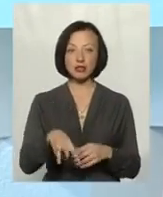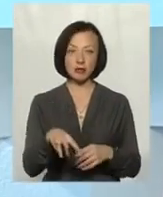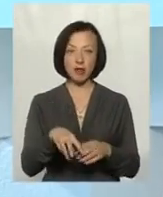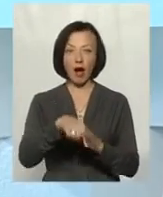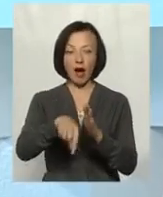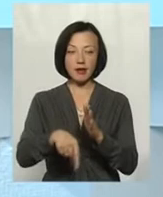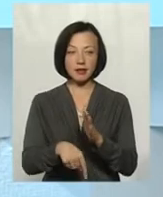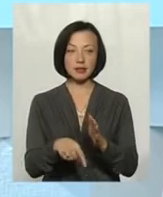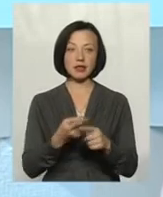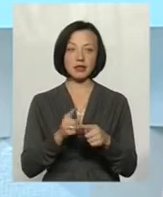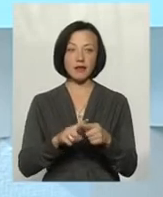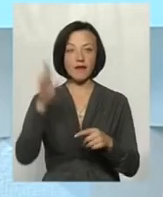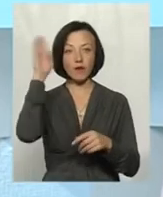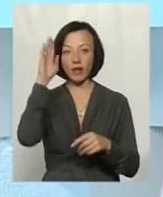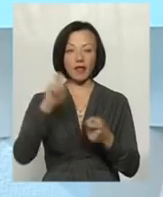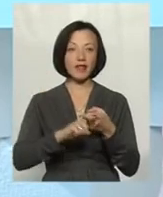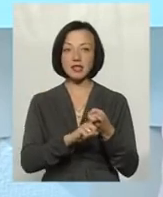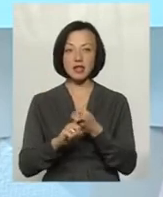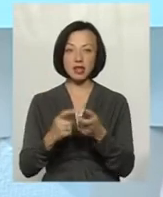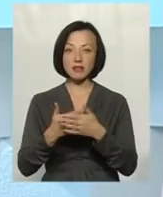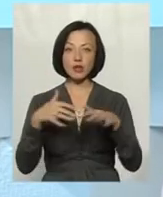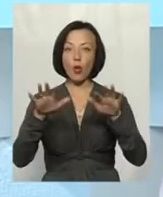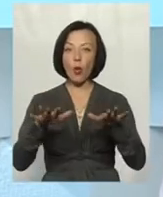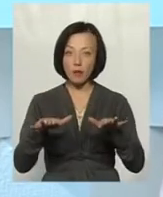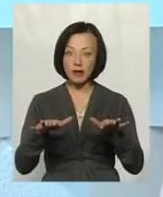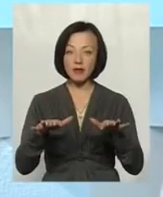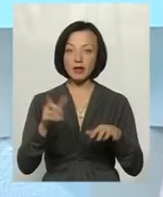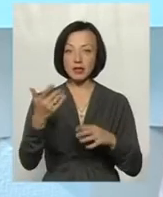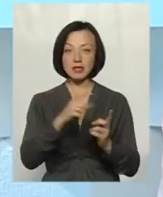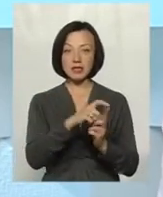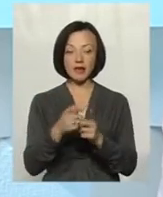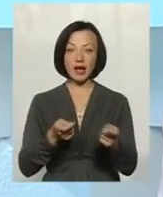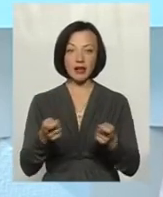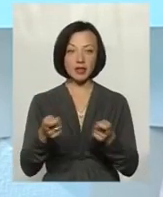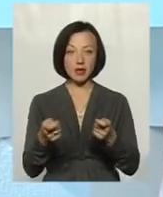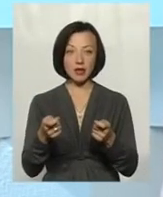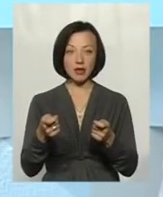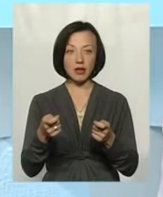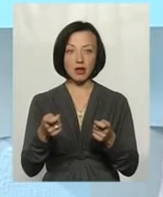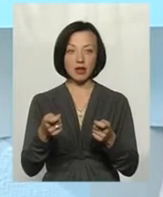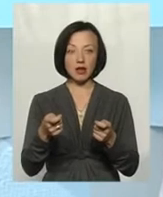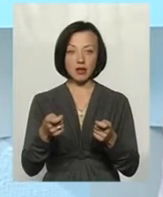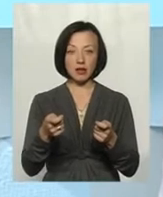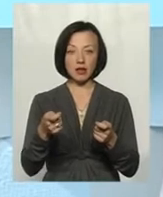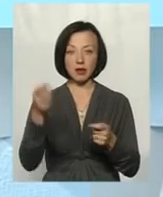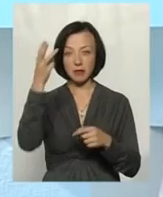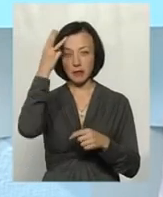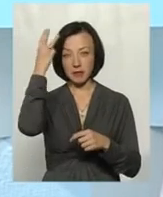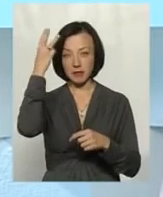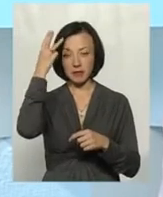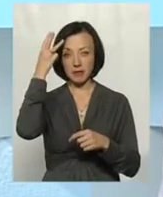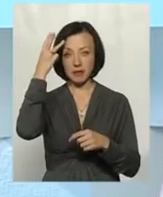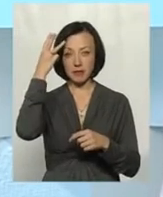артезіанська. Артезіанська вода не залежить від опадів. Зі слів керівника Подільської гідроегологічної партії